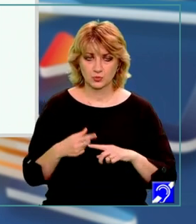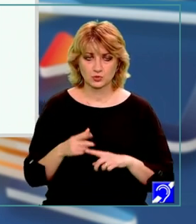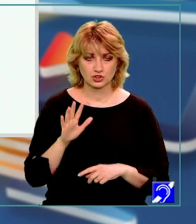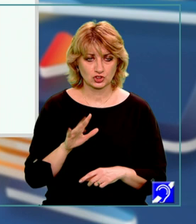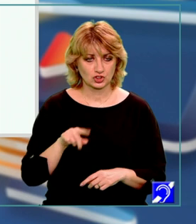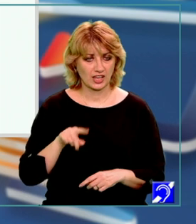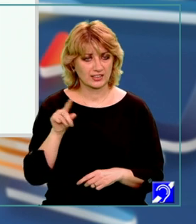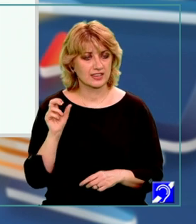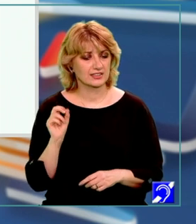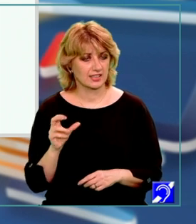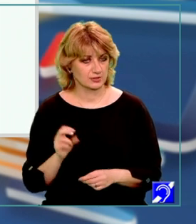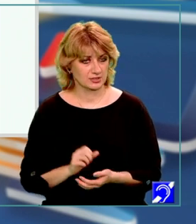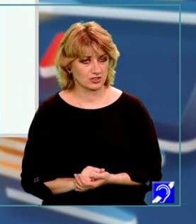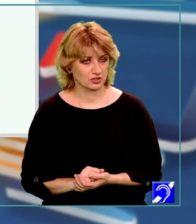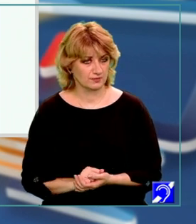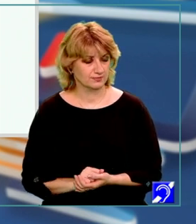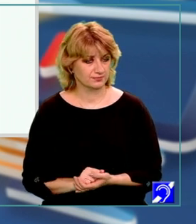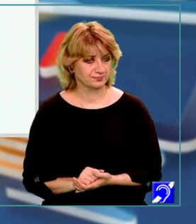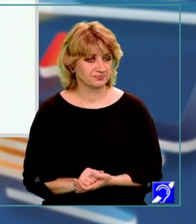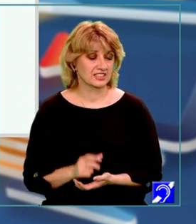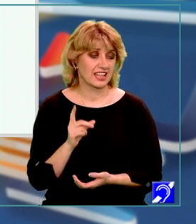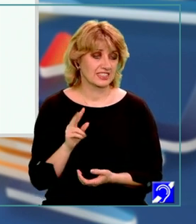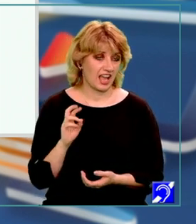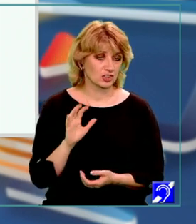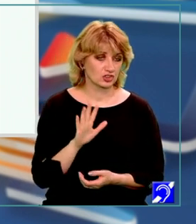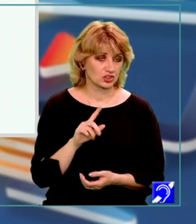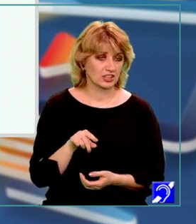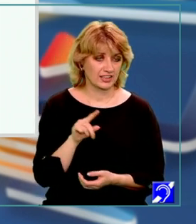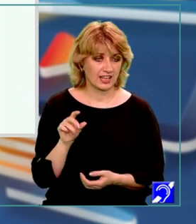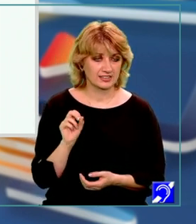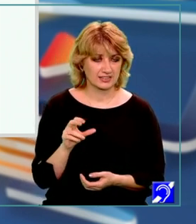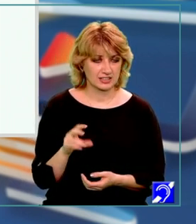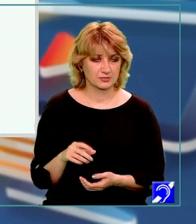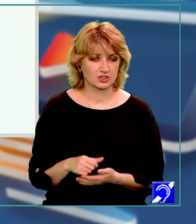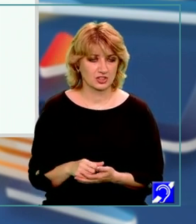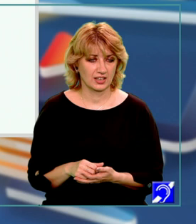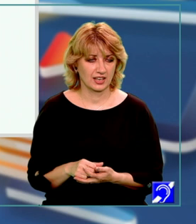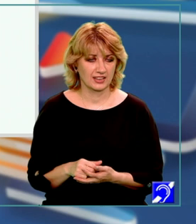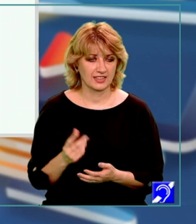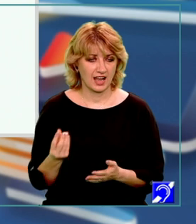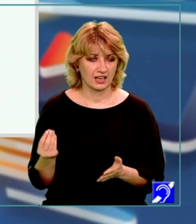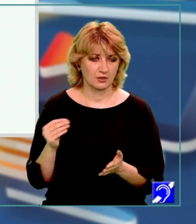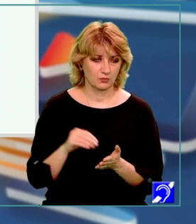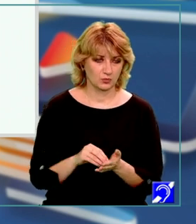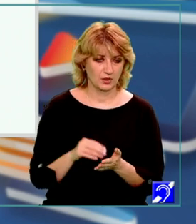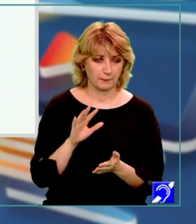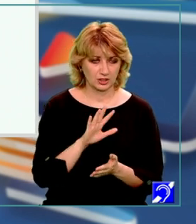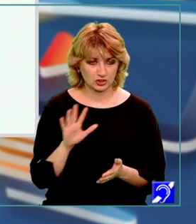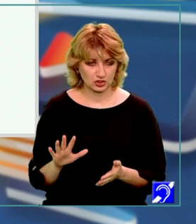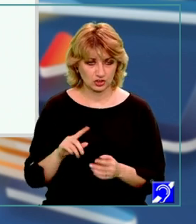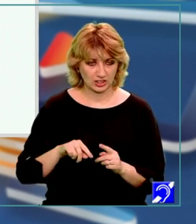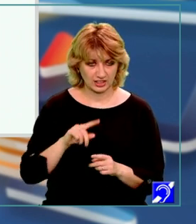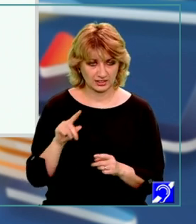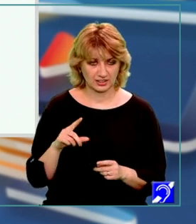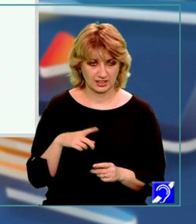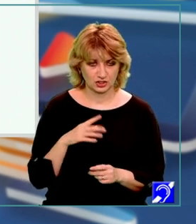radical din 13 dar 5 radical din 13 dacă îl introducem pe 5 sub radical este egal cu